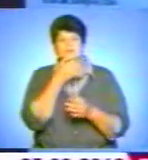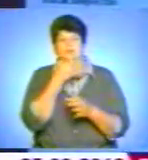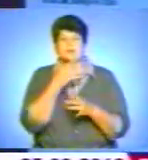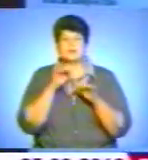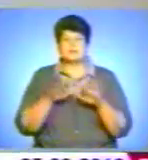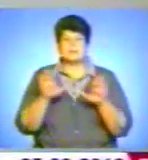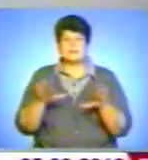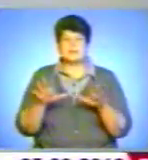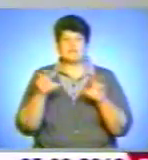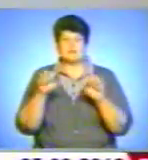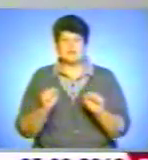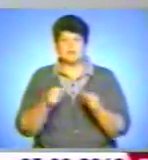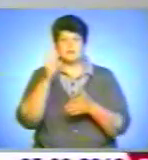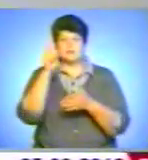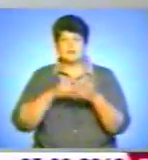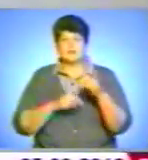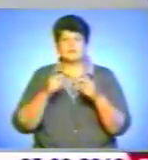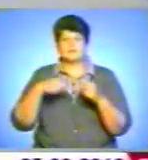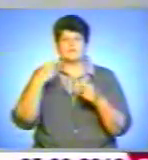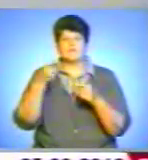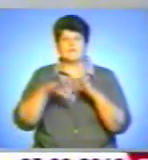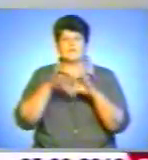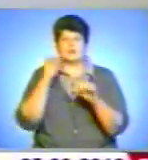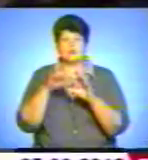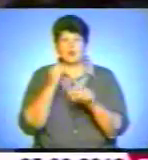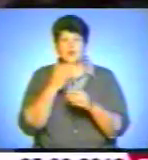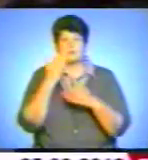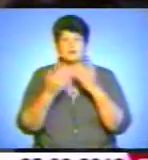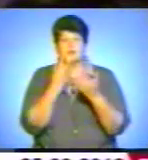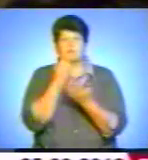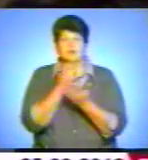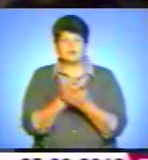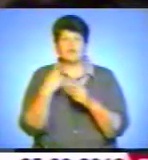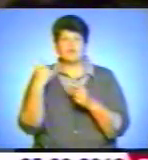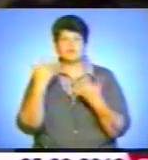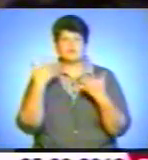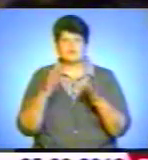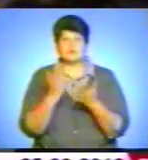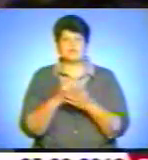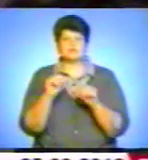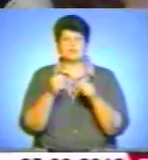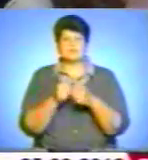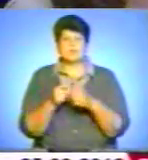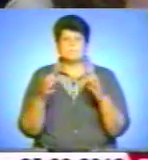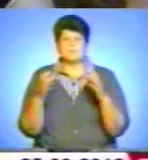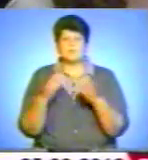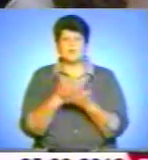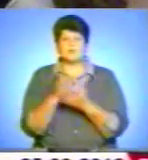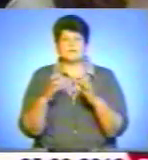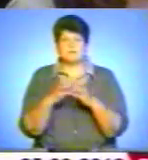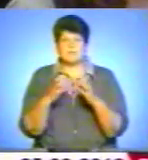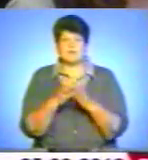влади і сподівань щодо майбутніх виборів. Опитування показало, що в області вже сформувалися політичні партії і кандидати